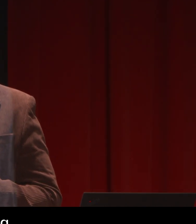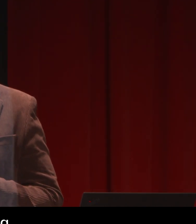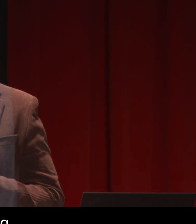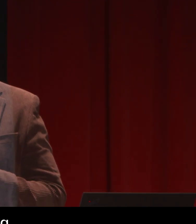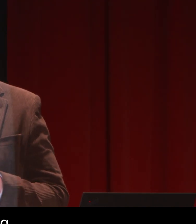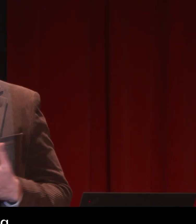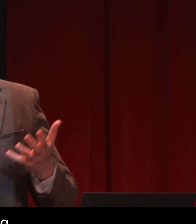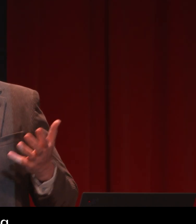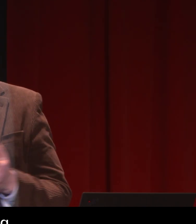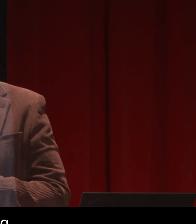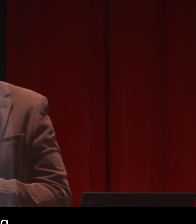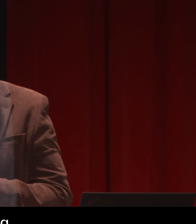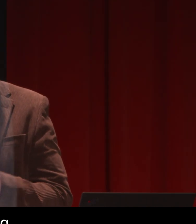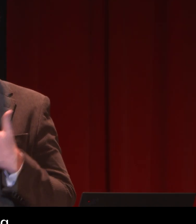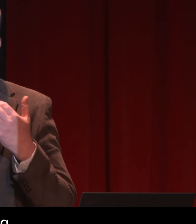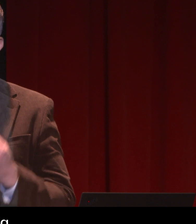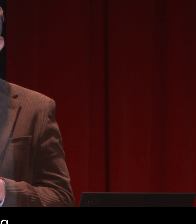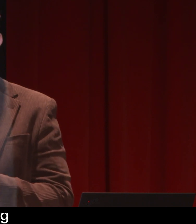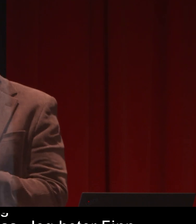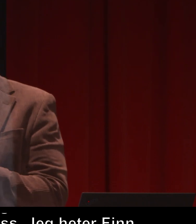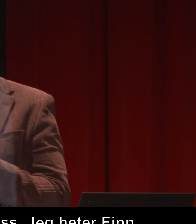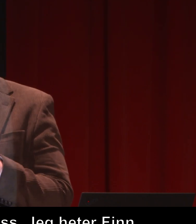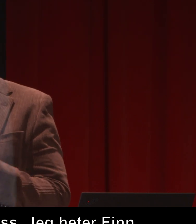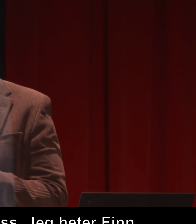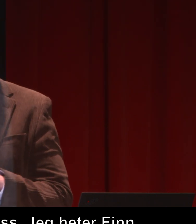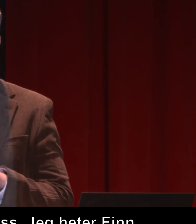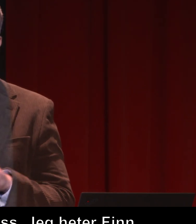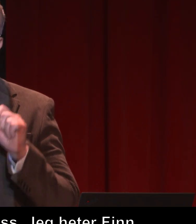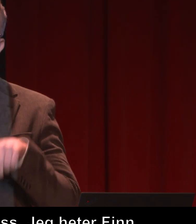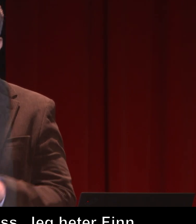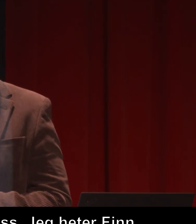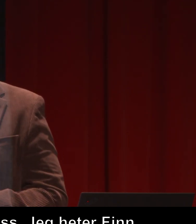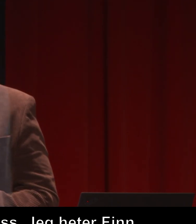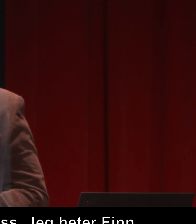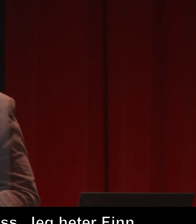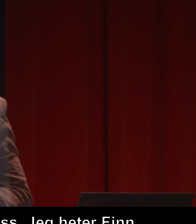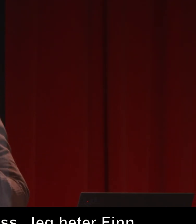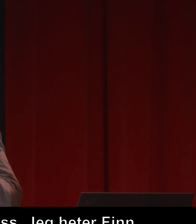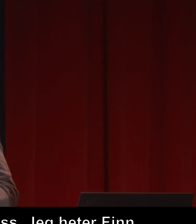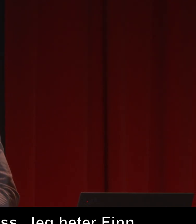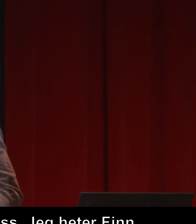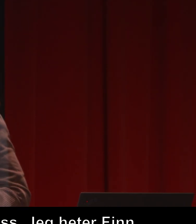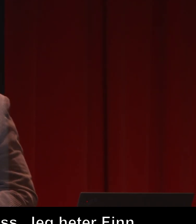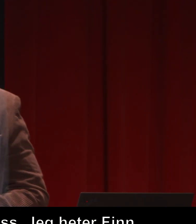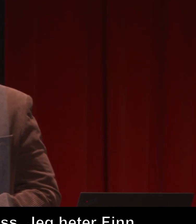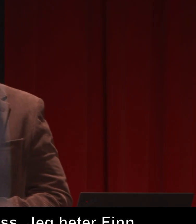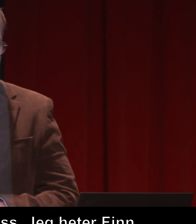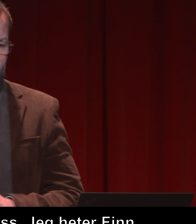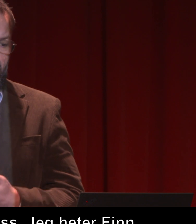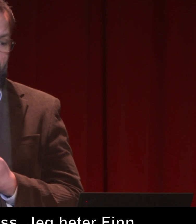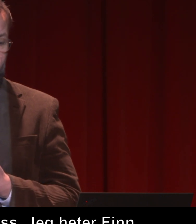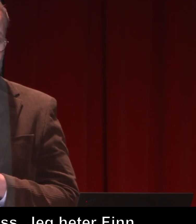studert en del humanoria gjennom årene. Jeg har mange år jobbet på ulike arbeidsplasser, og startet for meg selv i 2013.